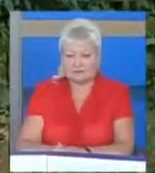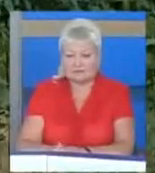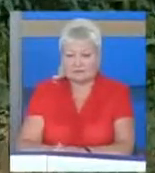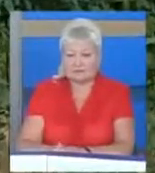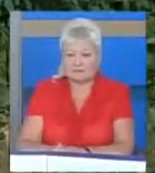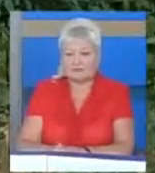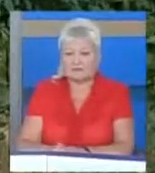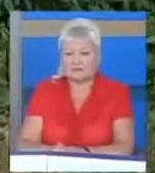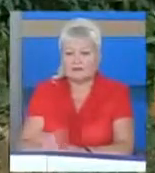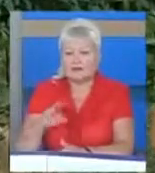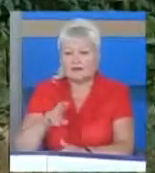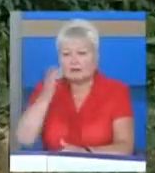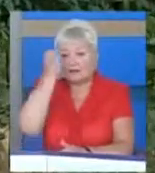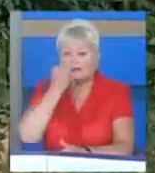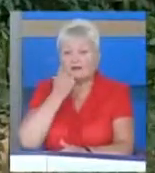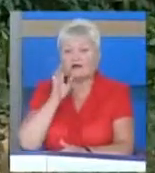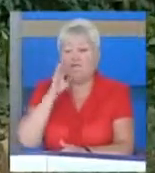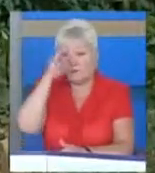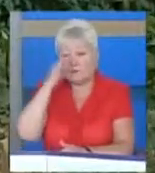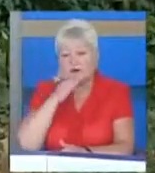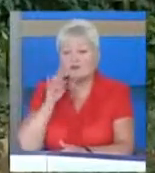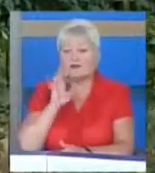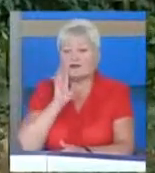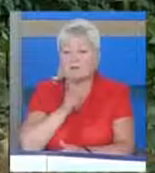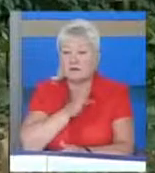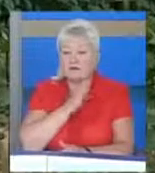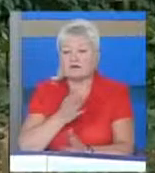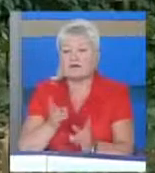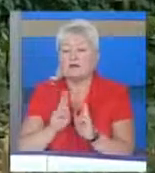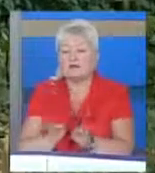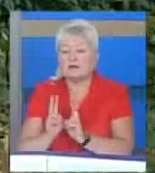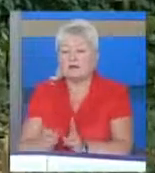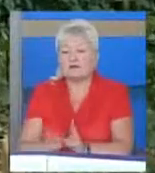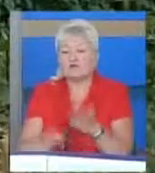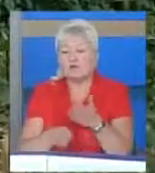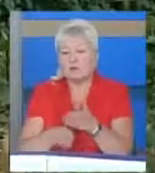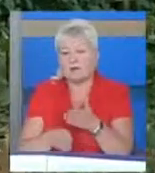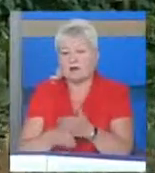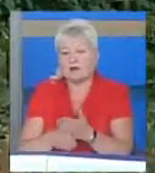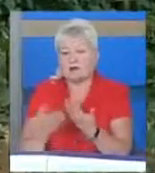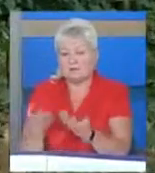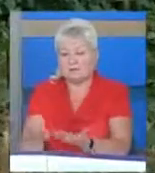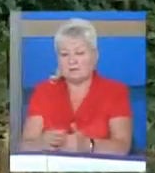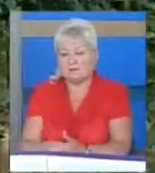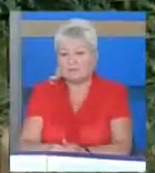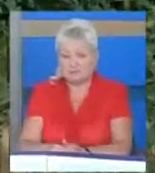Я вдячний батькові і матері, які допомагали мені.